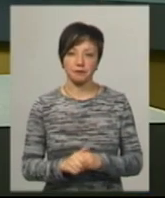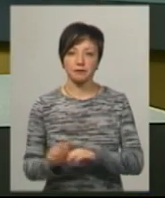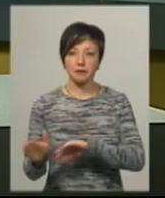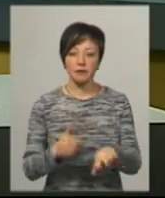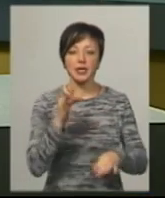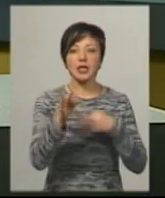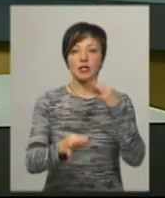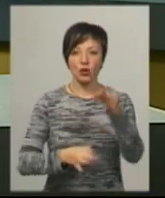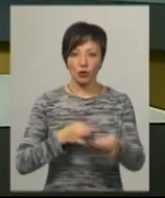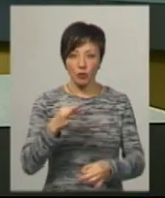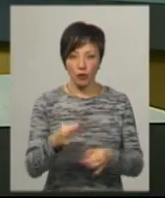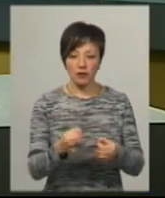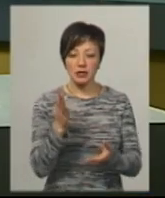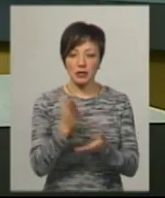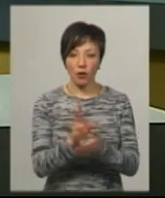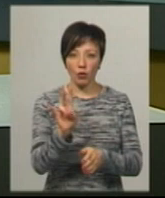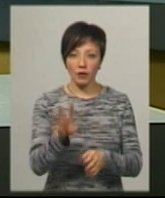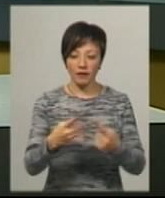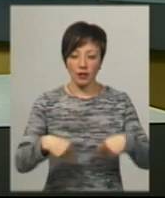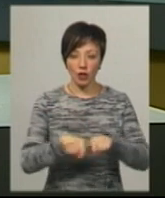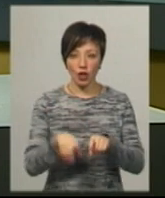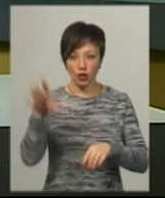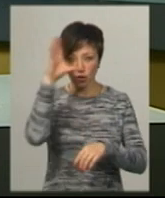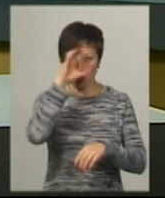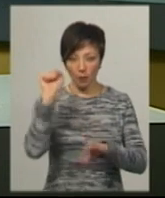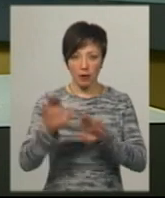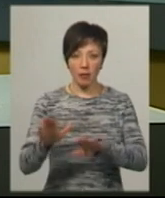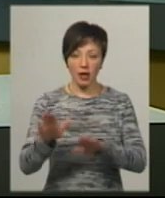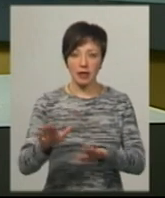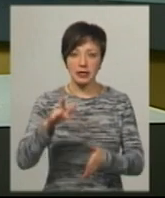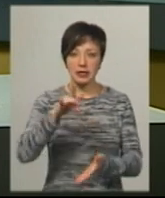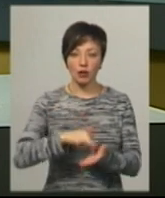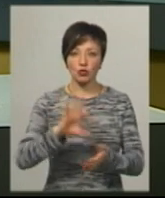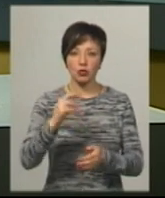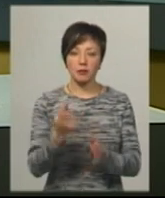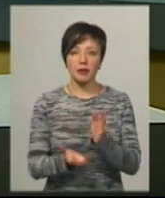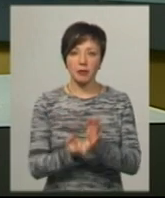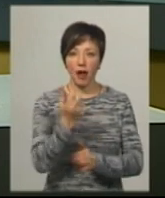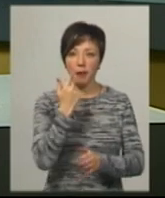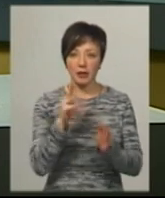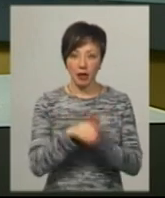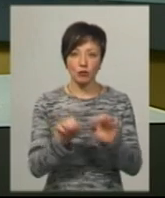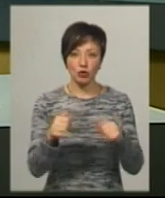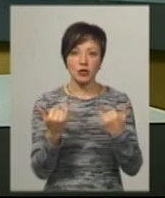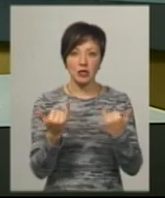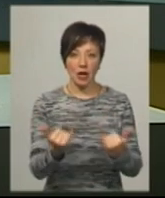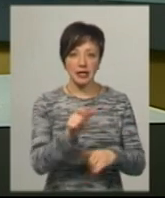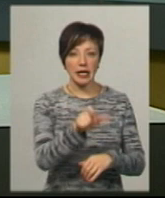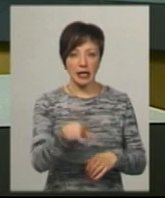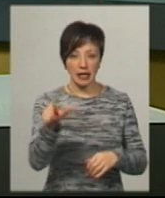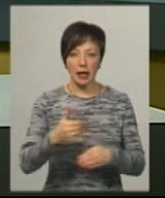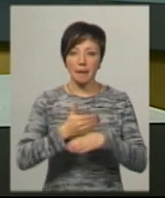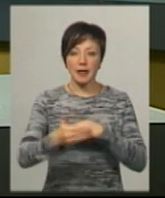Цілодобово знаходитися в відділенні нічного перебування Хмельницького центру соціальної підтримки та адаптації можуть зараз його клієнти.